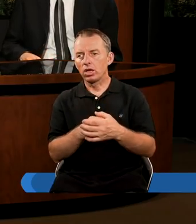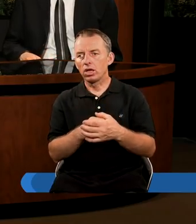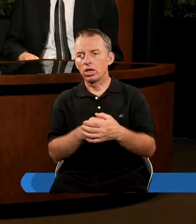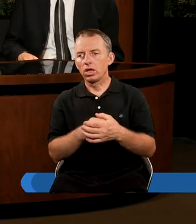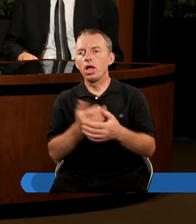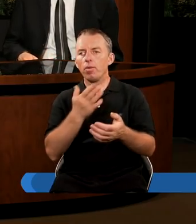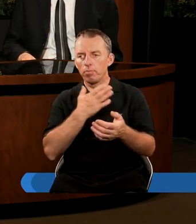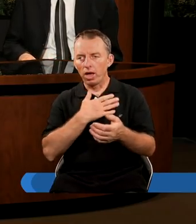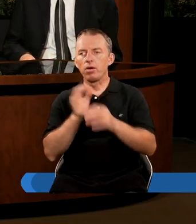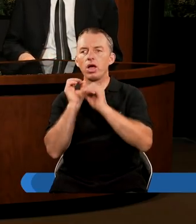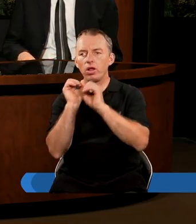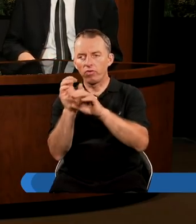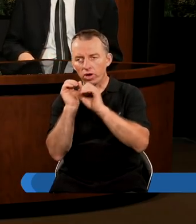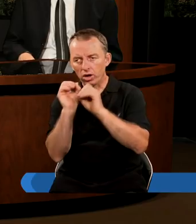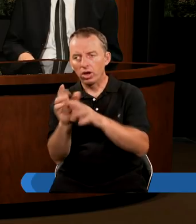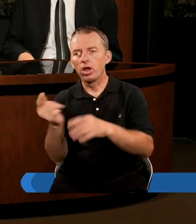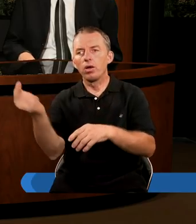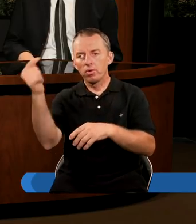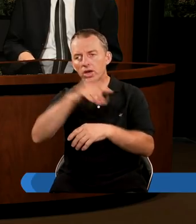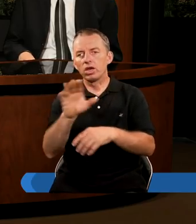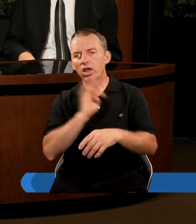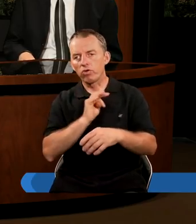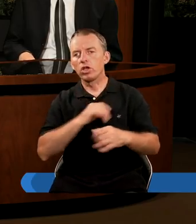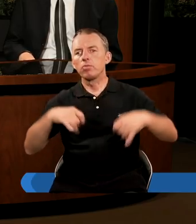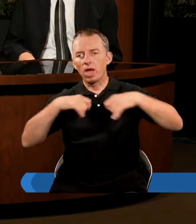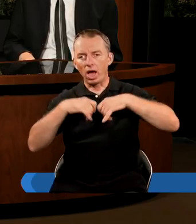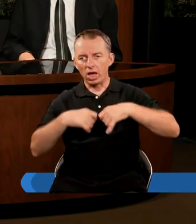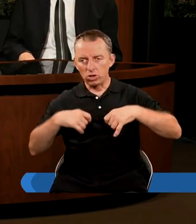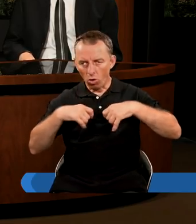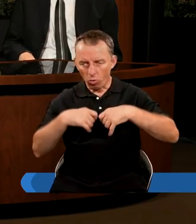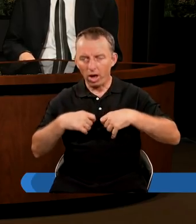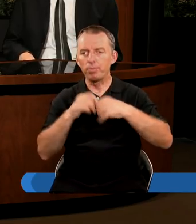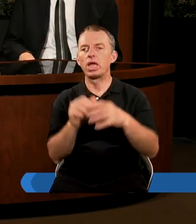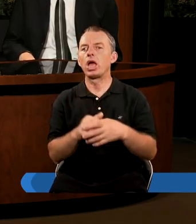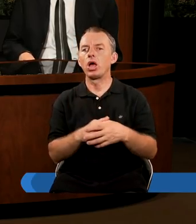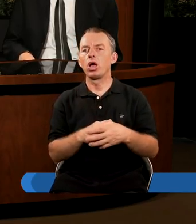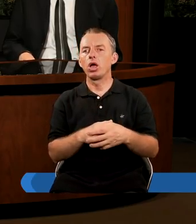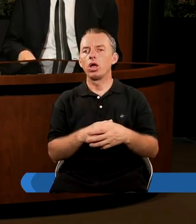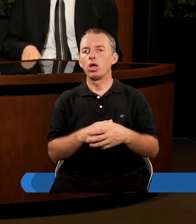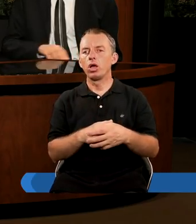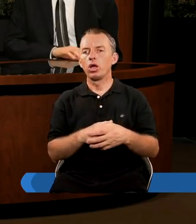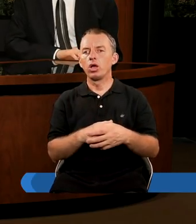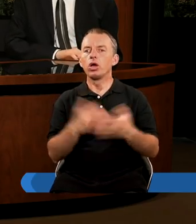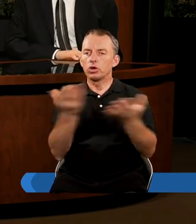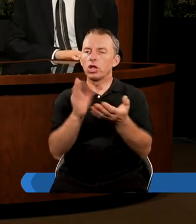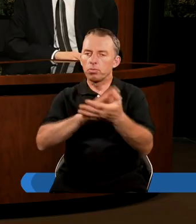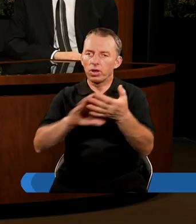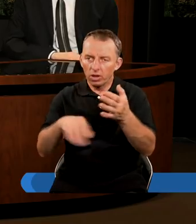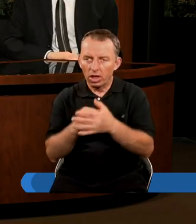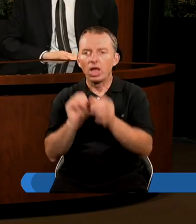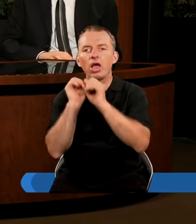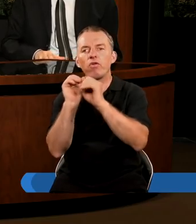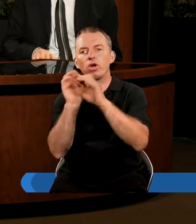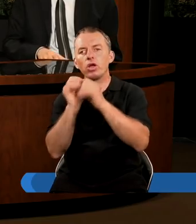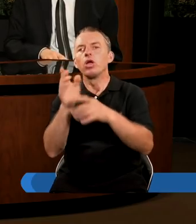Dodatkowo mamy też informację, że będzie przychodził razem ze swoimi aniołami. Ale pytałem się, czy gdzieś w Piśmie Świętym jest